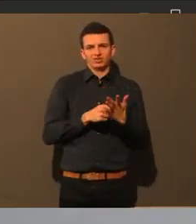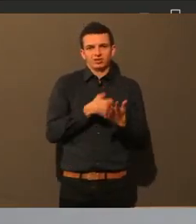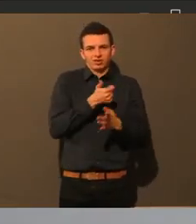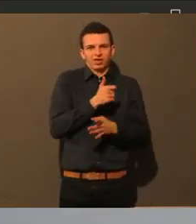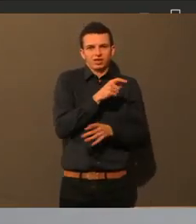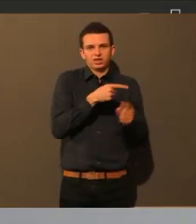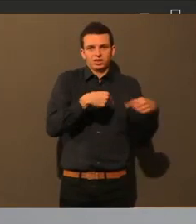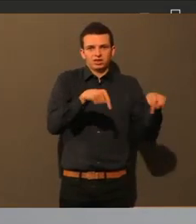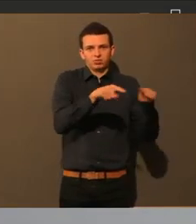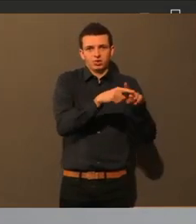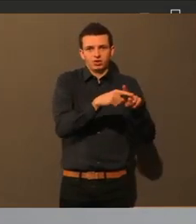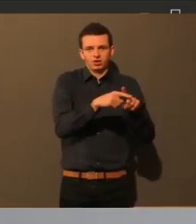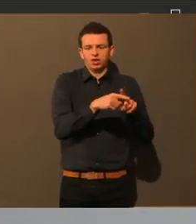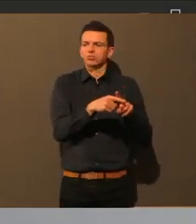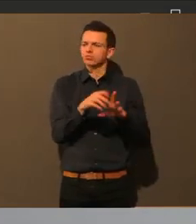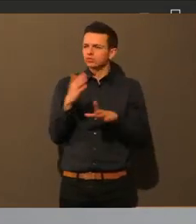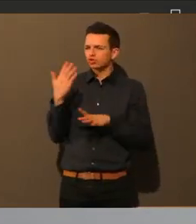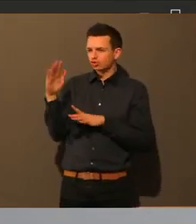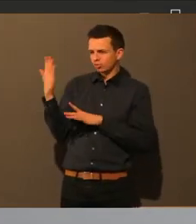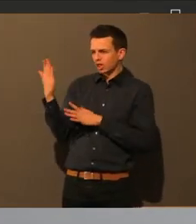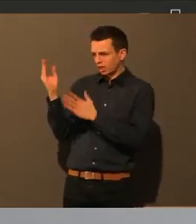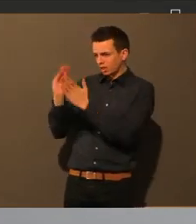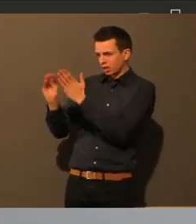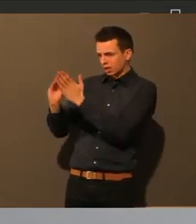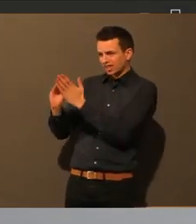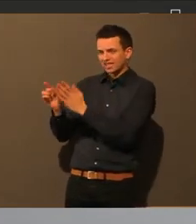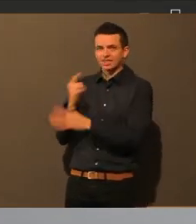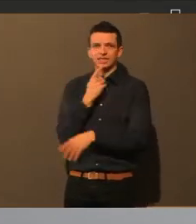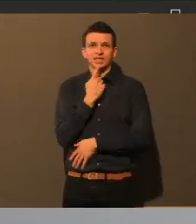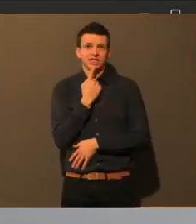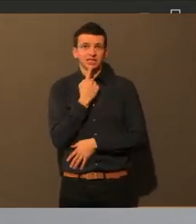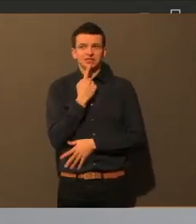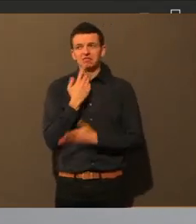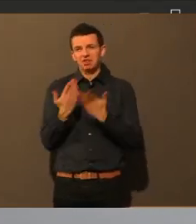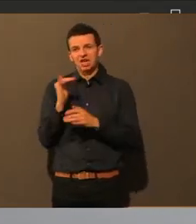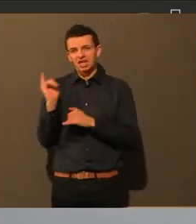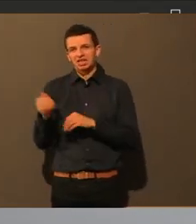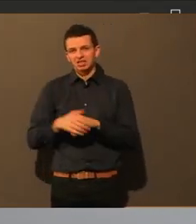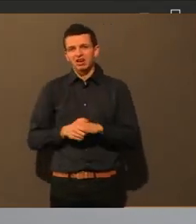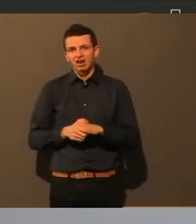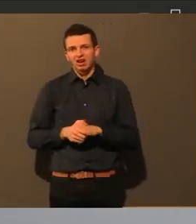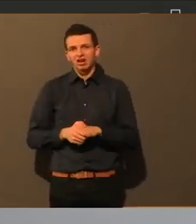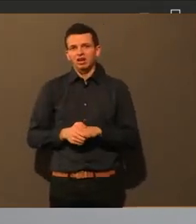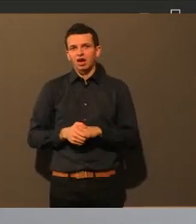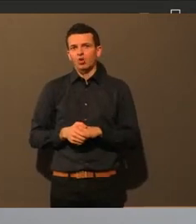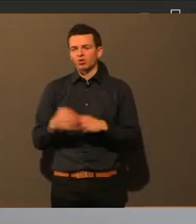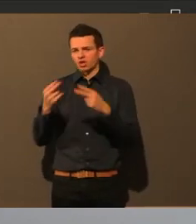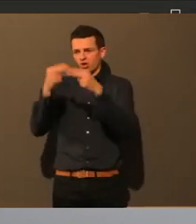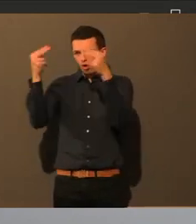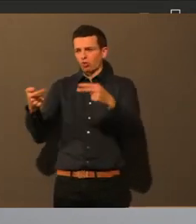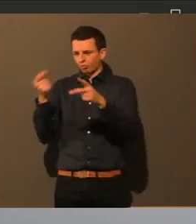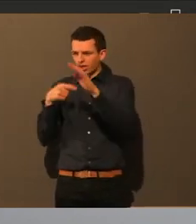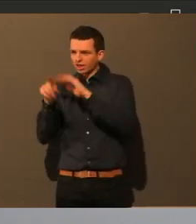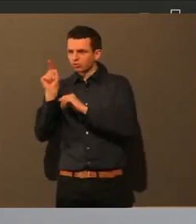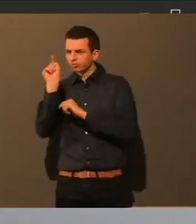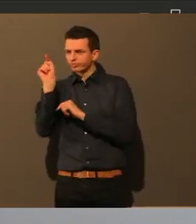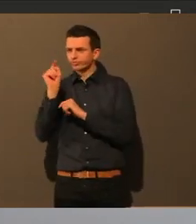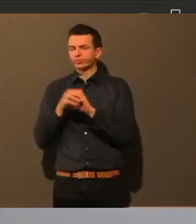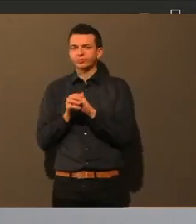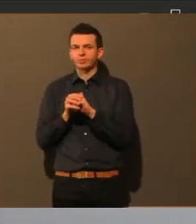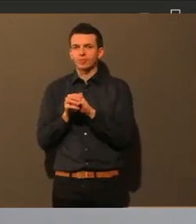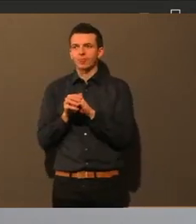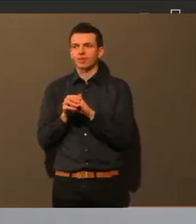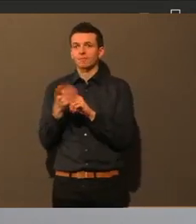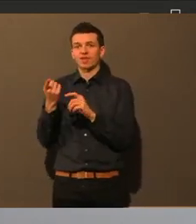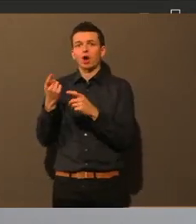begeistert. Und die haben auch eine ganz tolle Internetseite, die habe ich der Frau Dr. Heisch auch zur Verfügung gestellt, wo man auch wirklich sehen kann, da gibt es eine